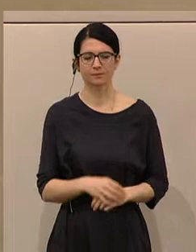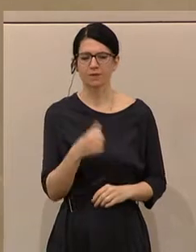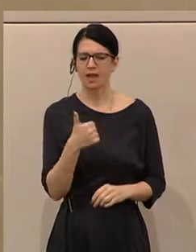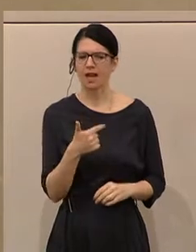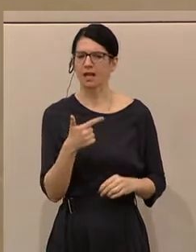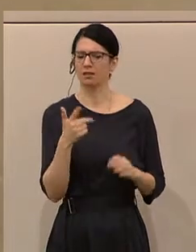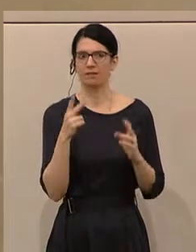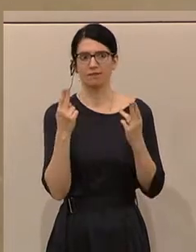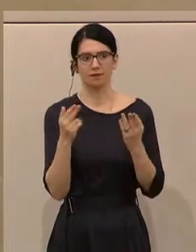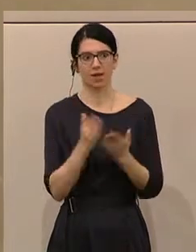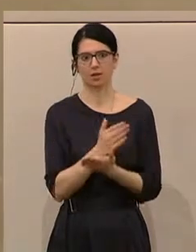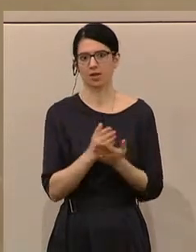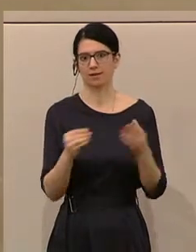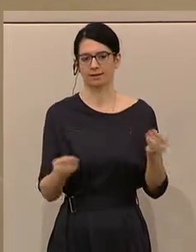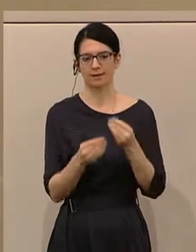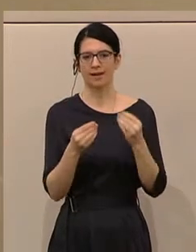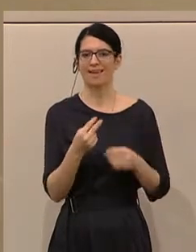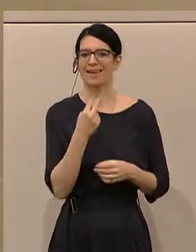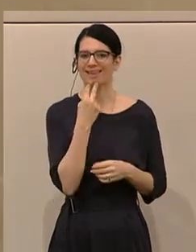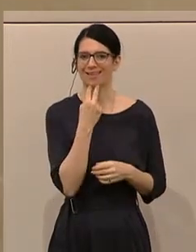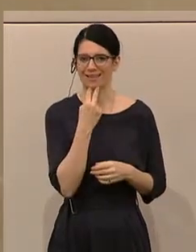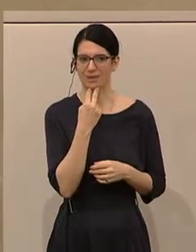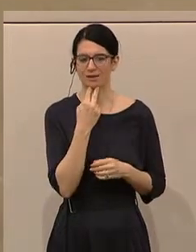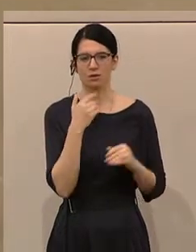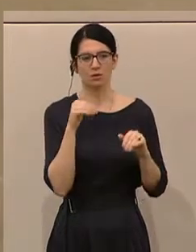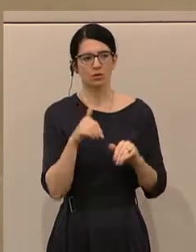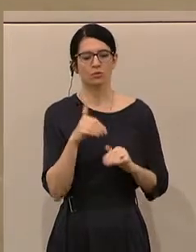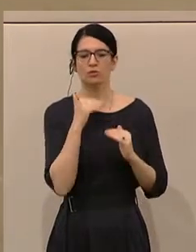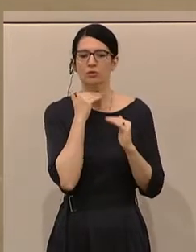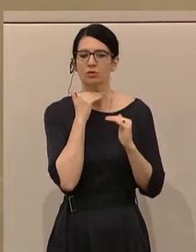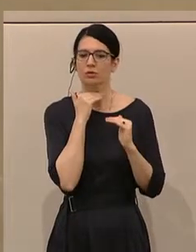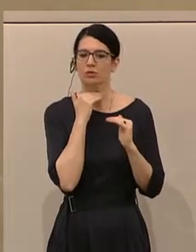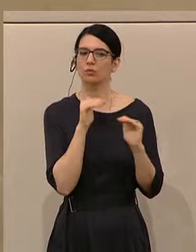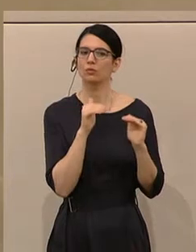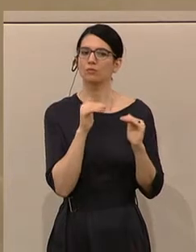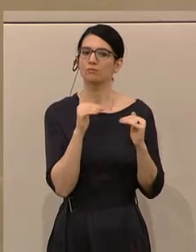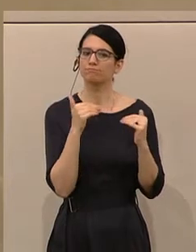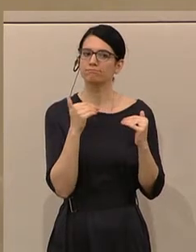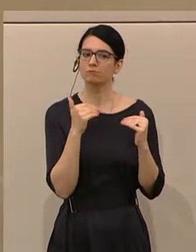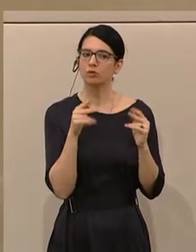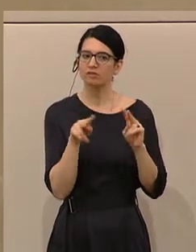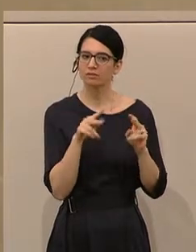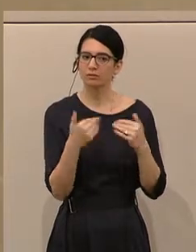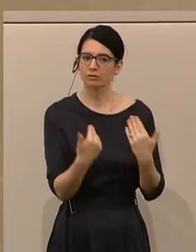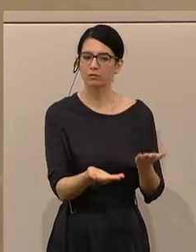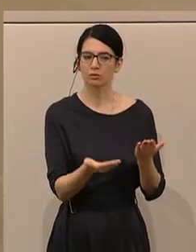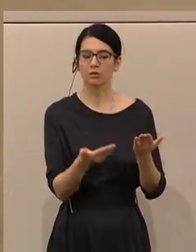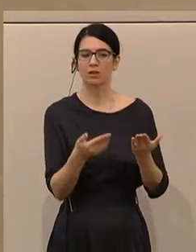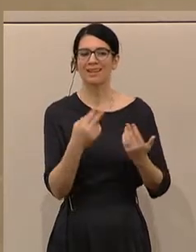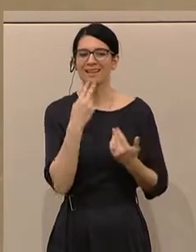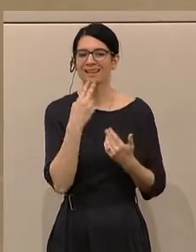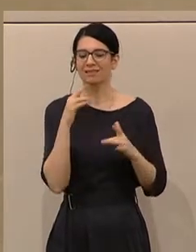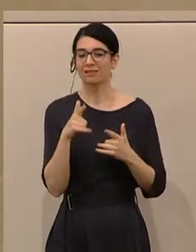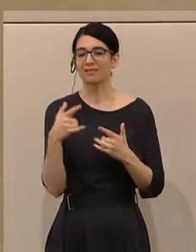Sache für die Zukunft, die Energie muss ausreichend zur Verfügung gestellt werden, die Energie muss aus